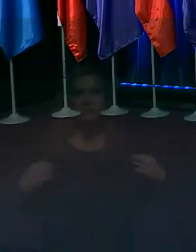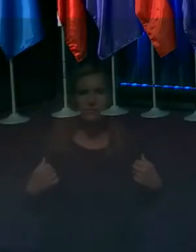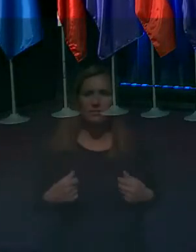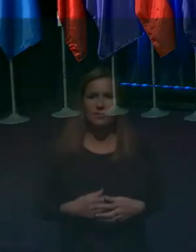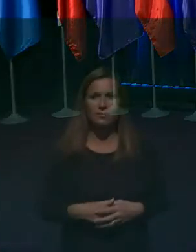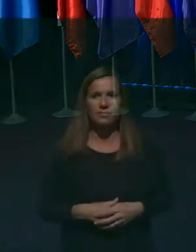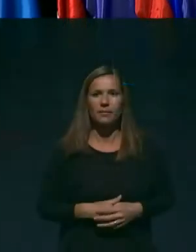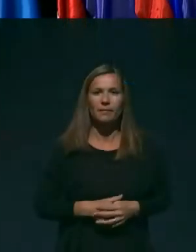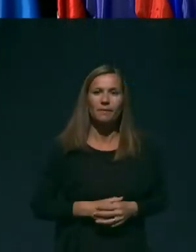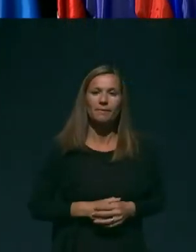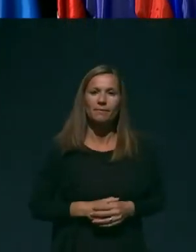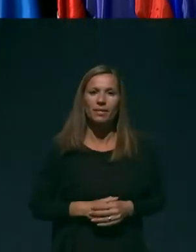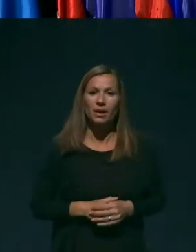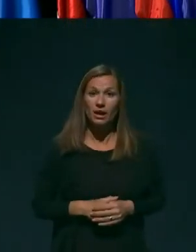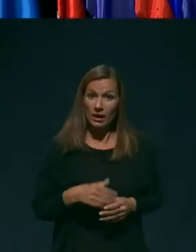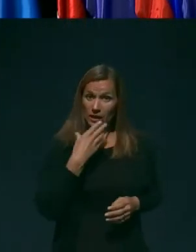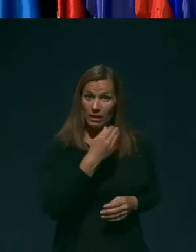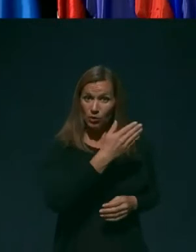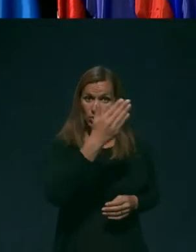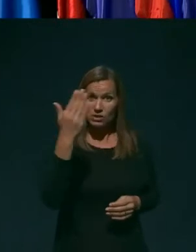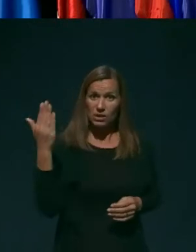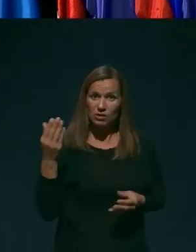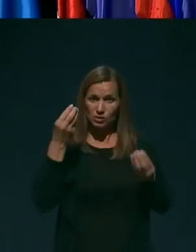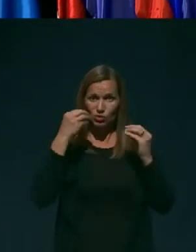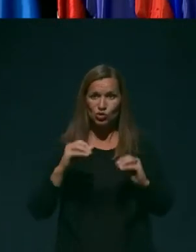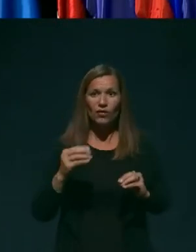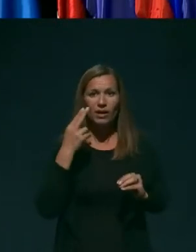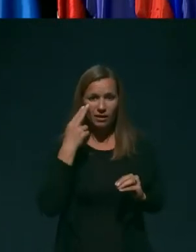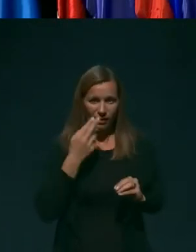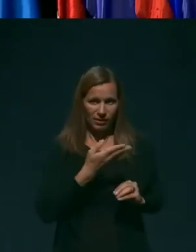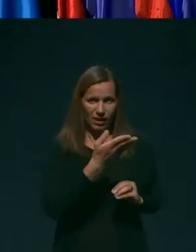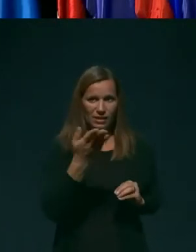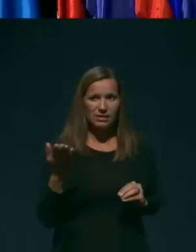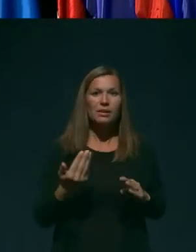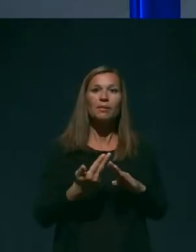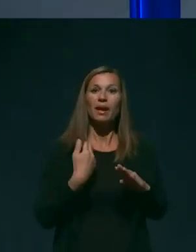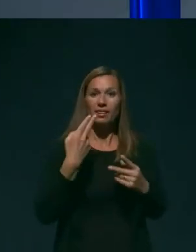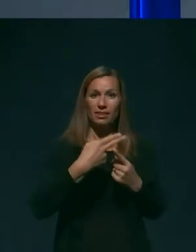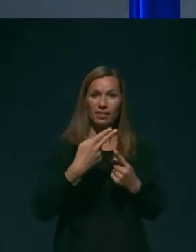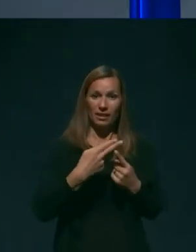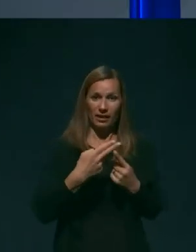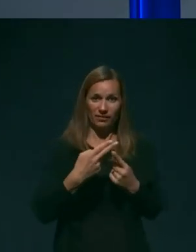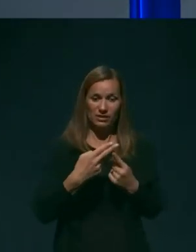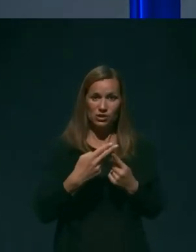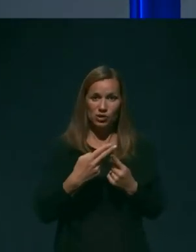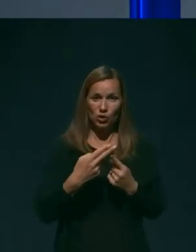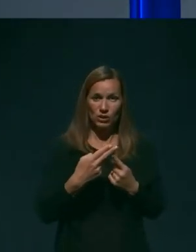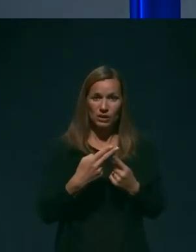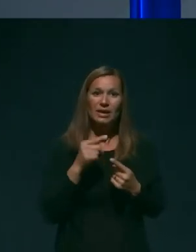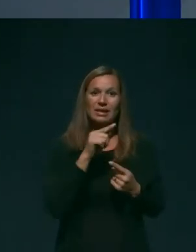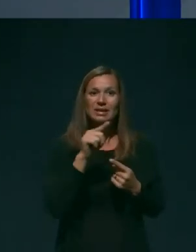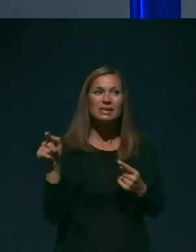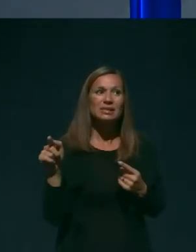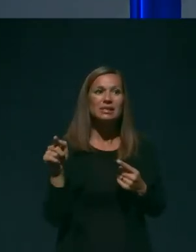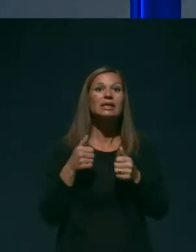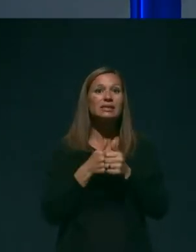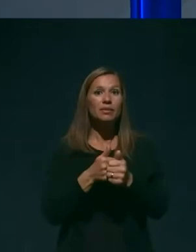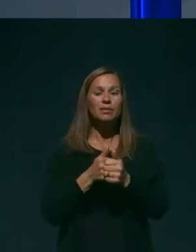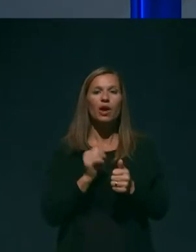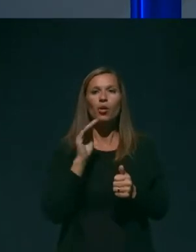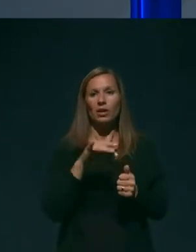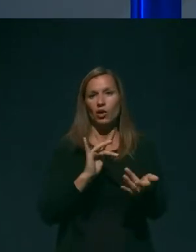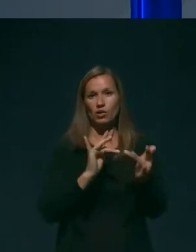Lepo pozdravljeni, spoštovani gledalci in gledalke pred televizori, tisti, ki nas spremljate prek spleta,